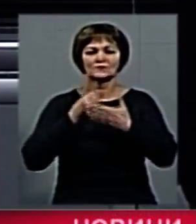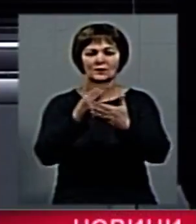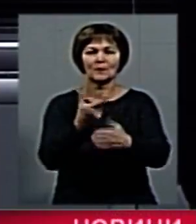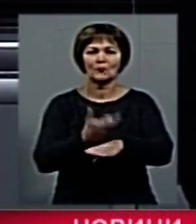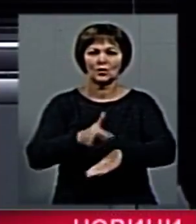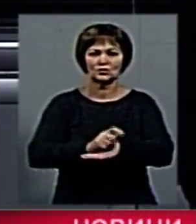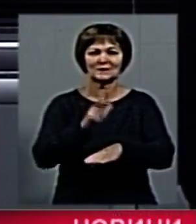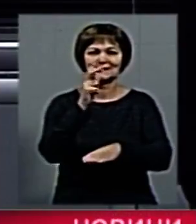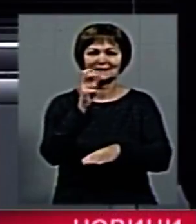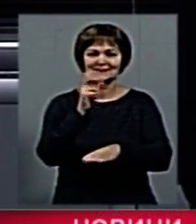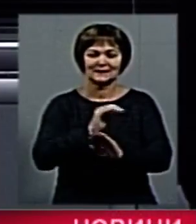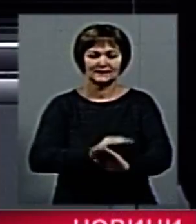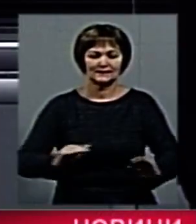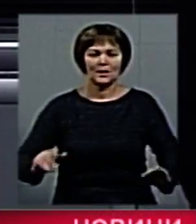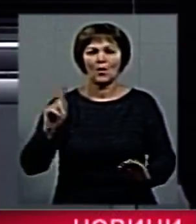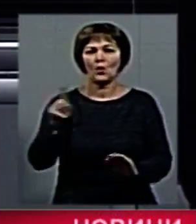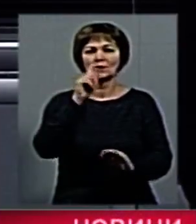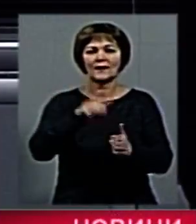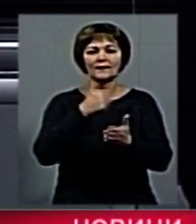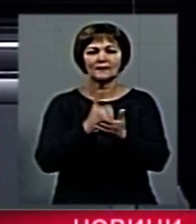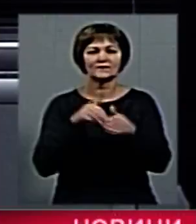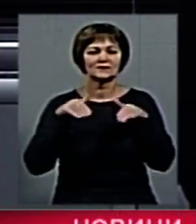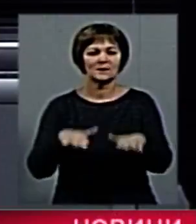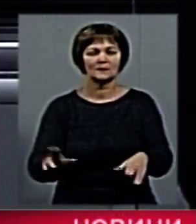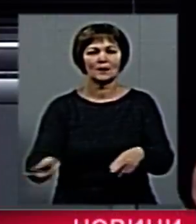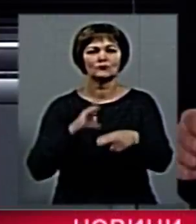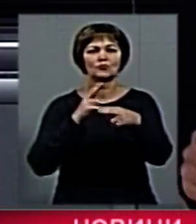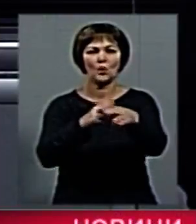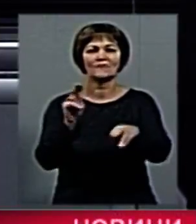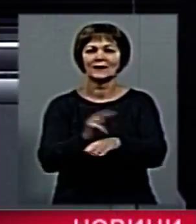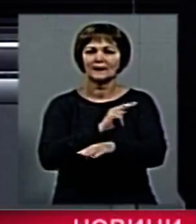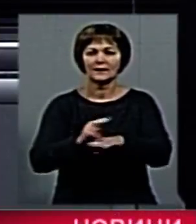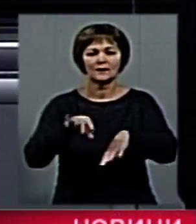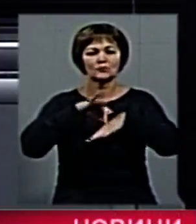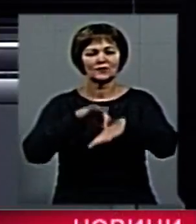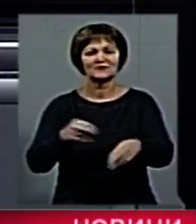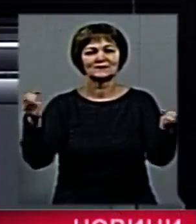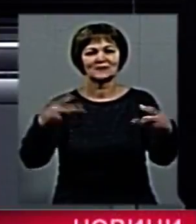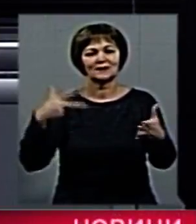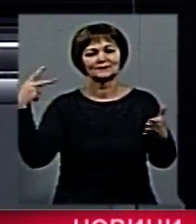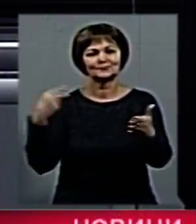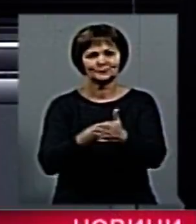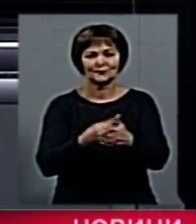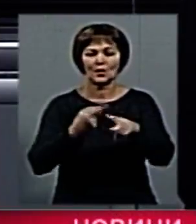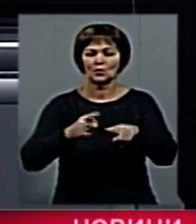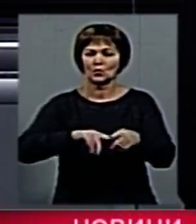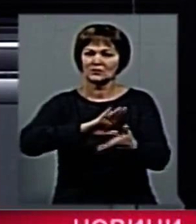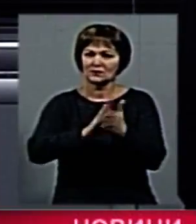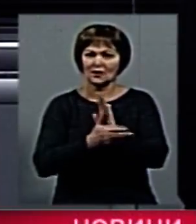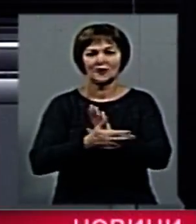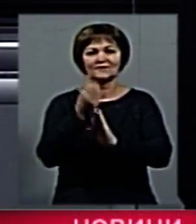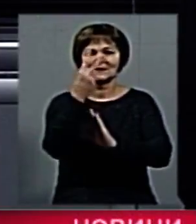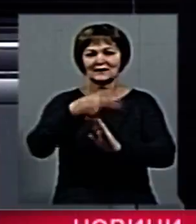більше 300 осіб. Одним з головних заходів профілактики грипу є проведення профілактичних щеплень. Проте станом на 12